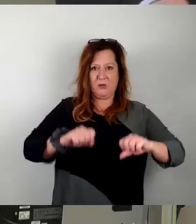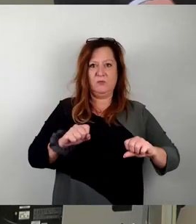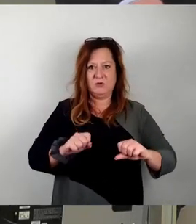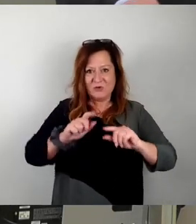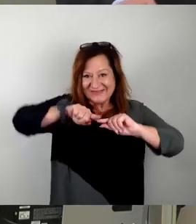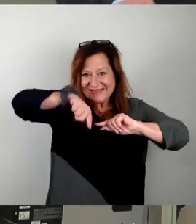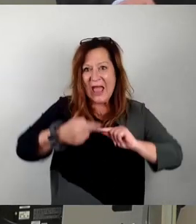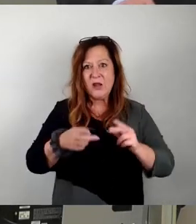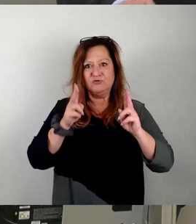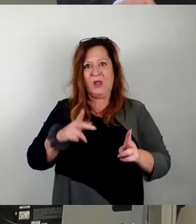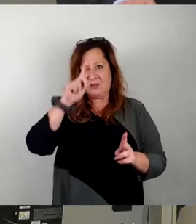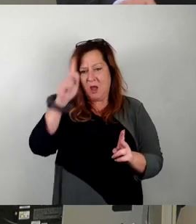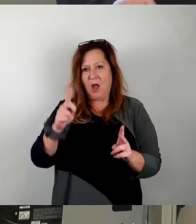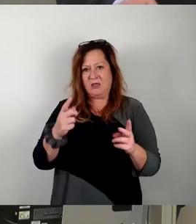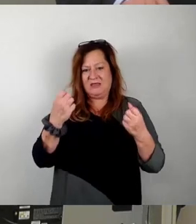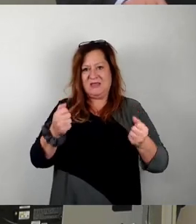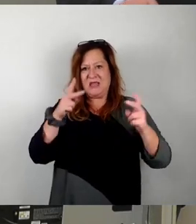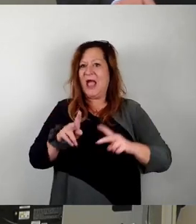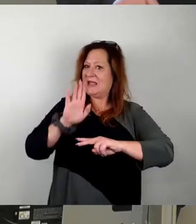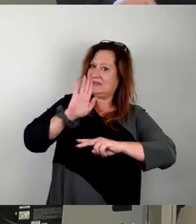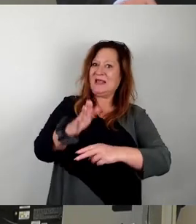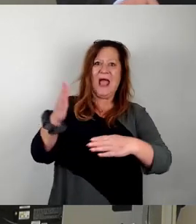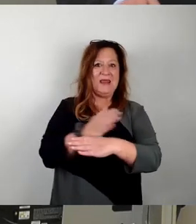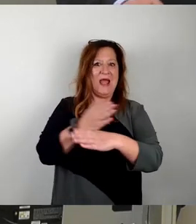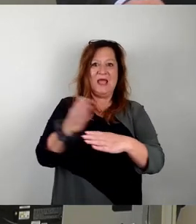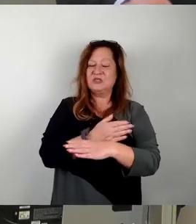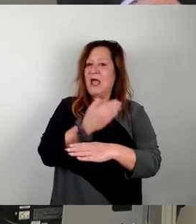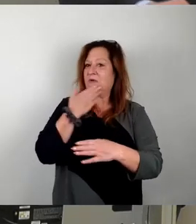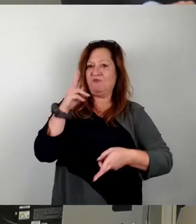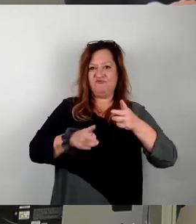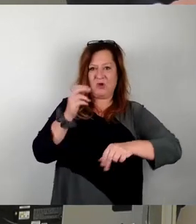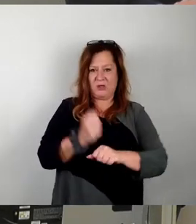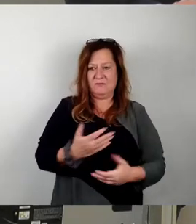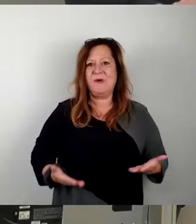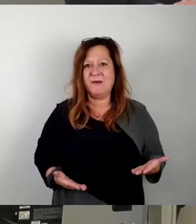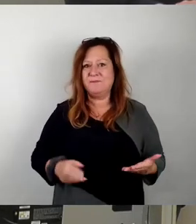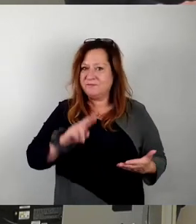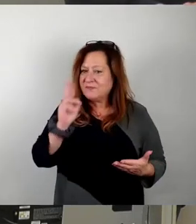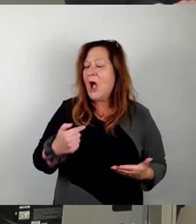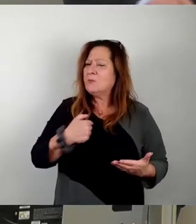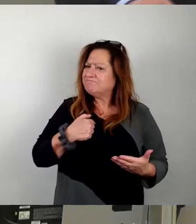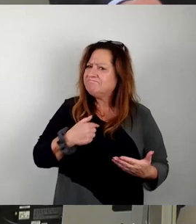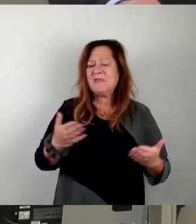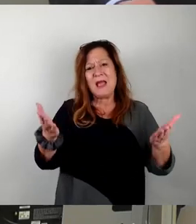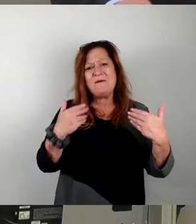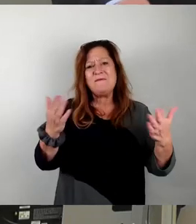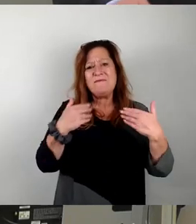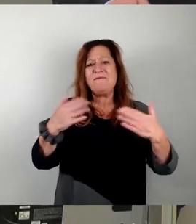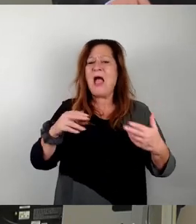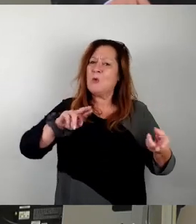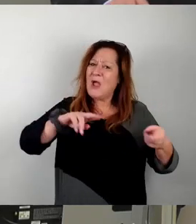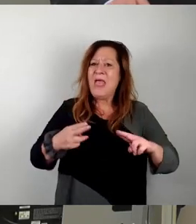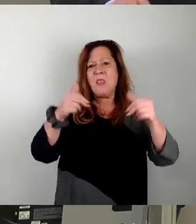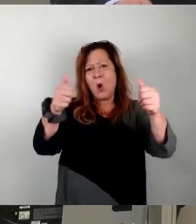Stadtrat sicher sein, dass er mit seiner Entscheidung nicht mehr Schaden als Nutzen verursacht. Deshalb kann ich nur dafür werden, diesem interfraktionellen Änderungsantrag zuzustimmen,